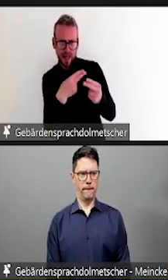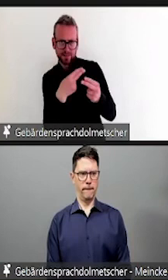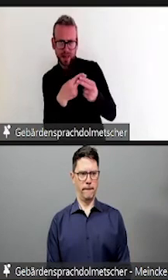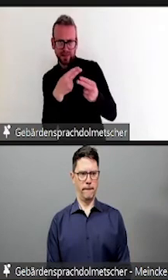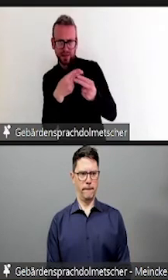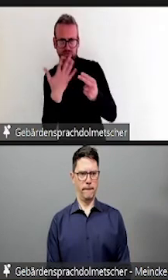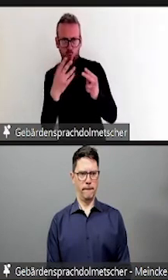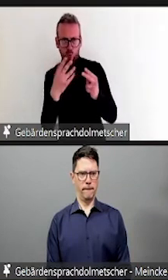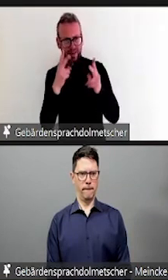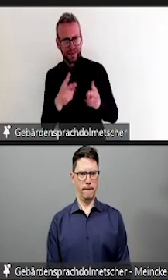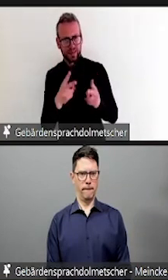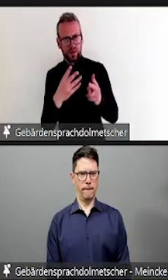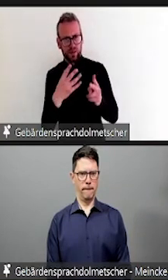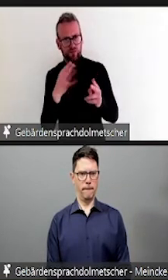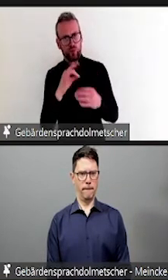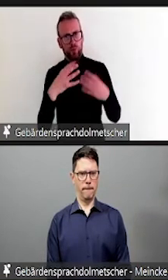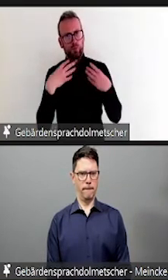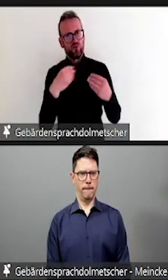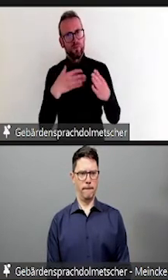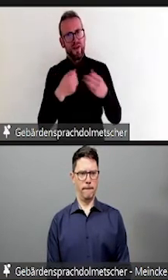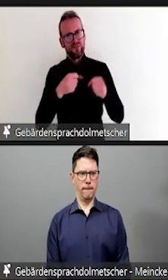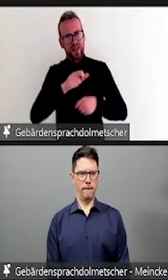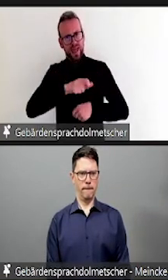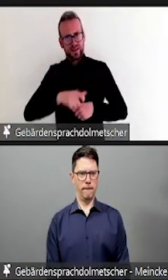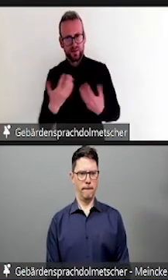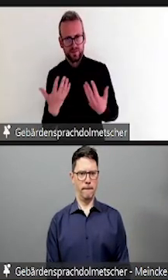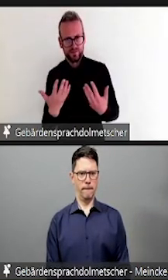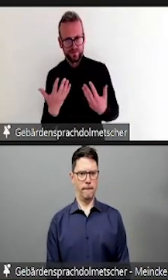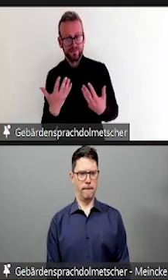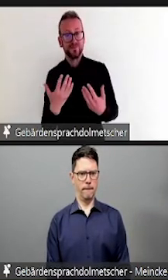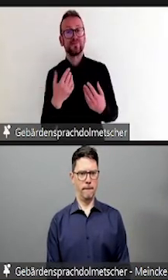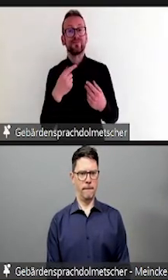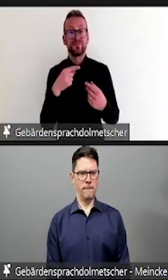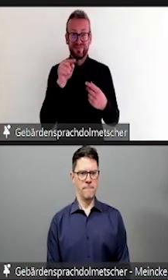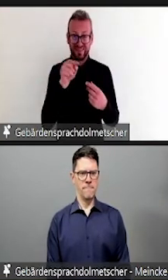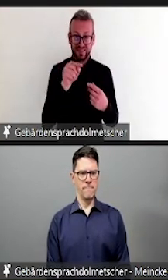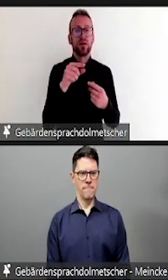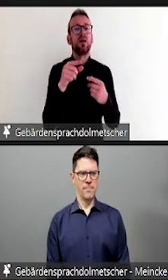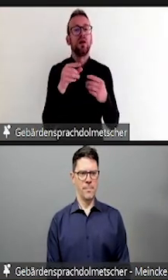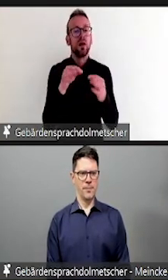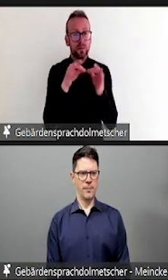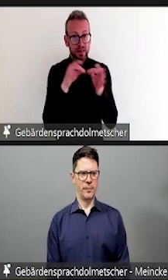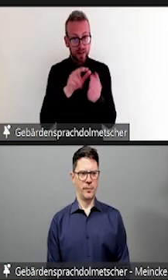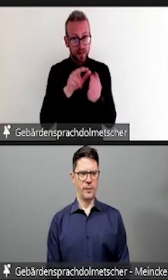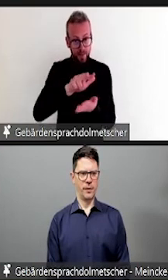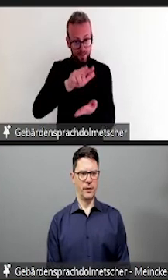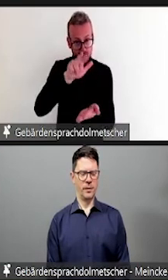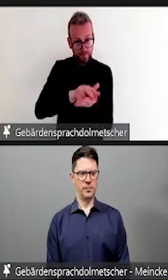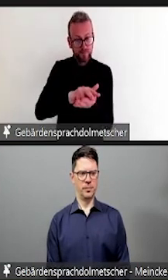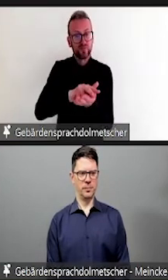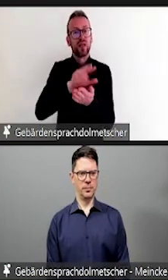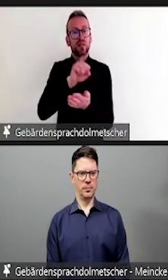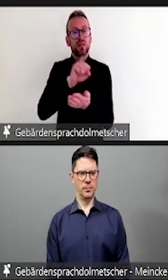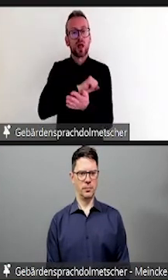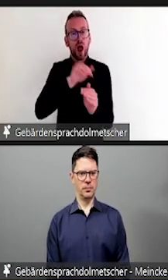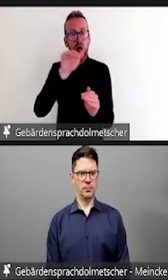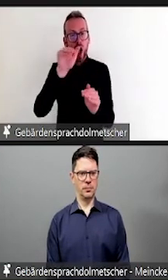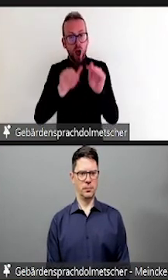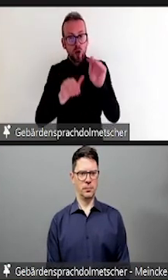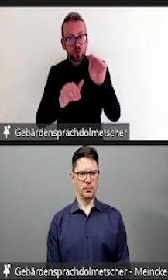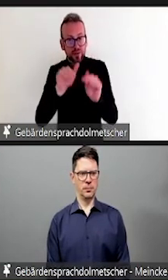Lehrenden haben bei diesem Verfahren dann eher im Vorfeld der Antragstellung eine beratende Rolle.